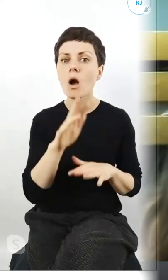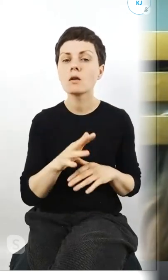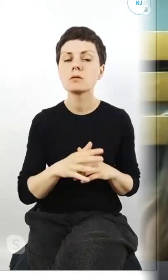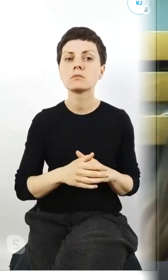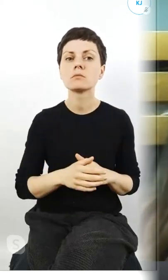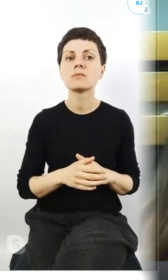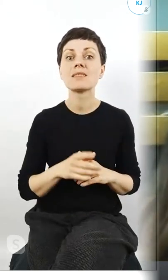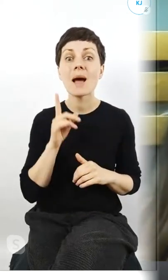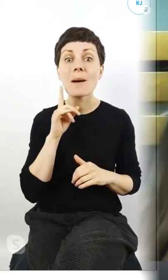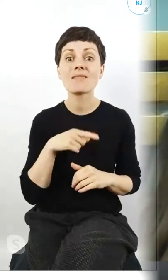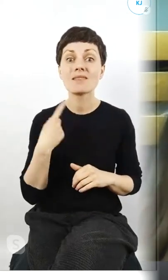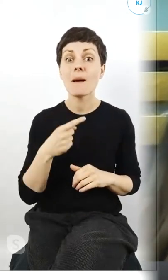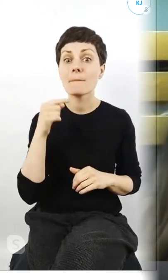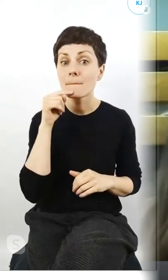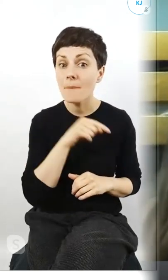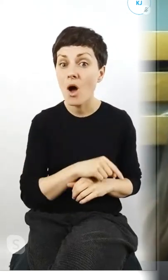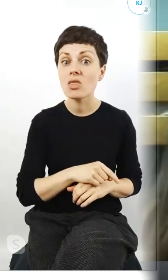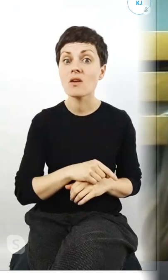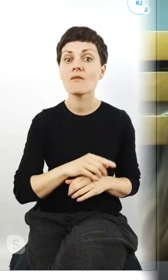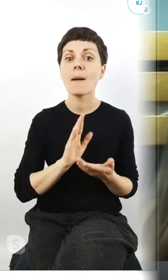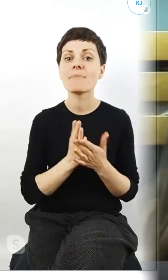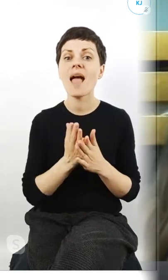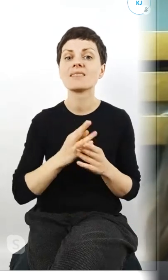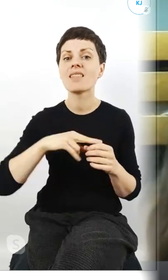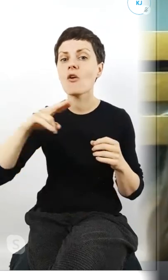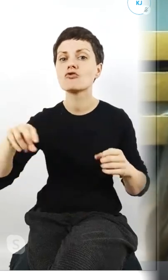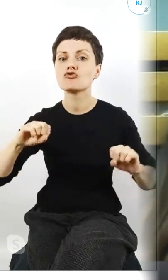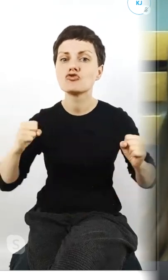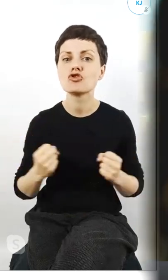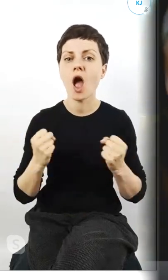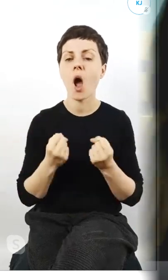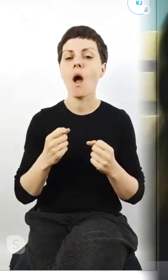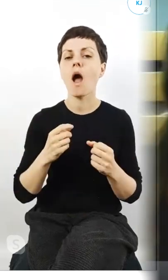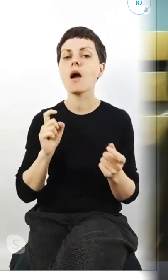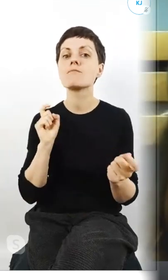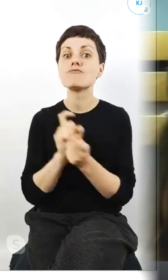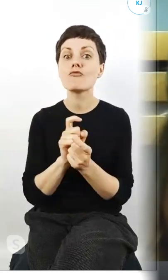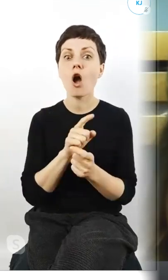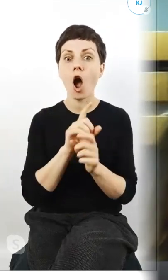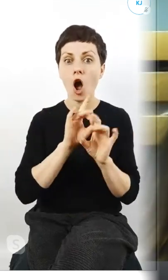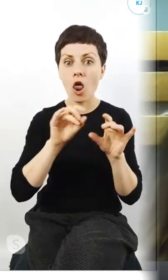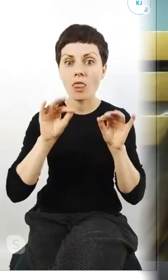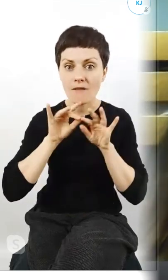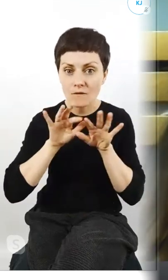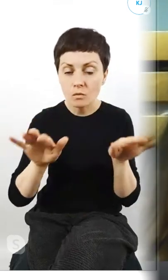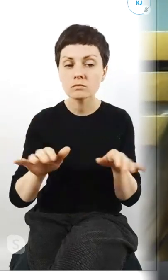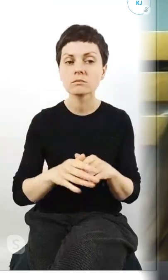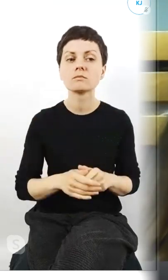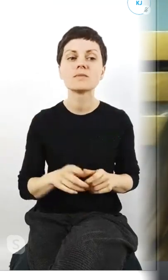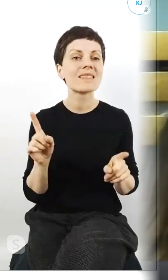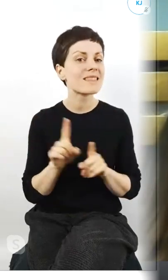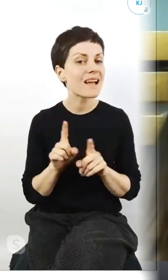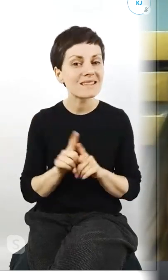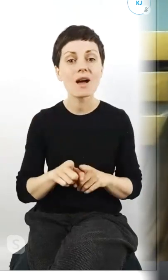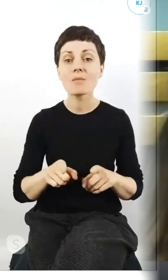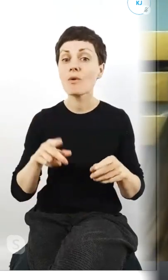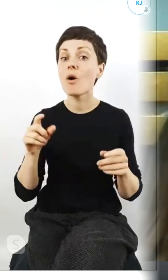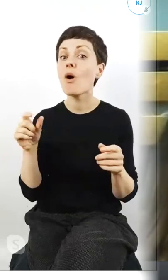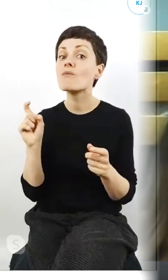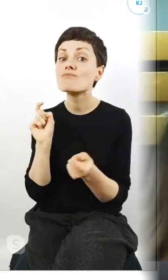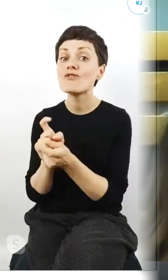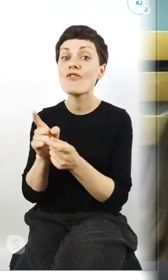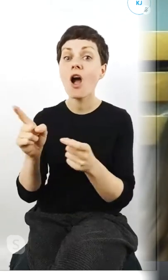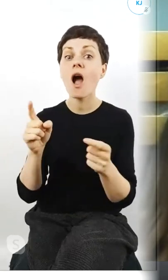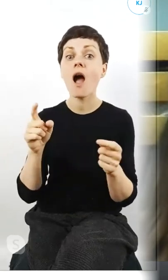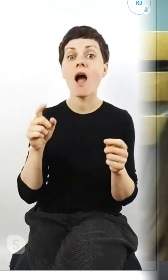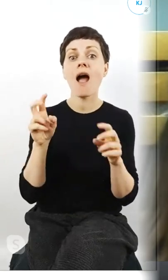potrafimy międzynarodowo działać właśnie w walce z koronawirusem i trzeba tak samo działać z katastrofą klimatyczną bo